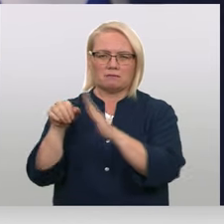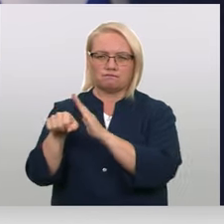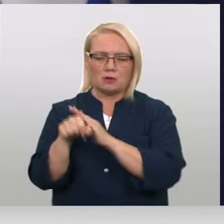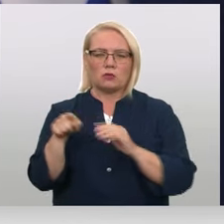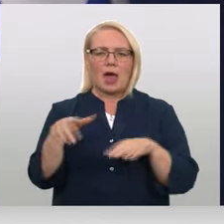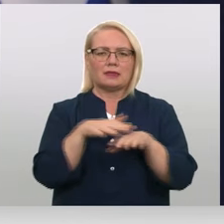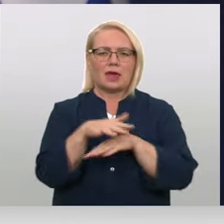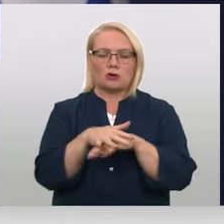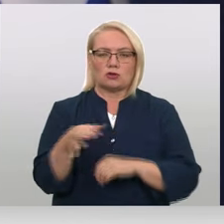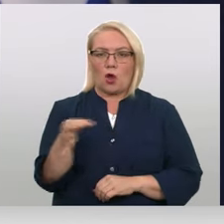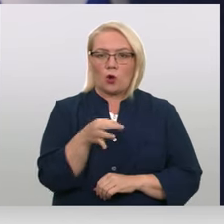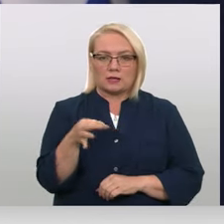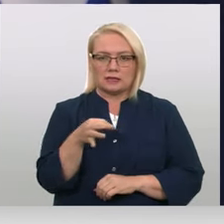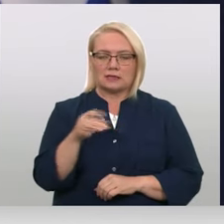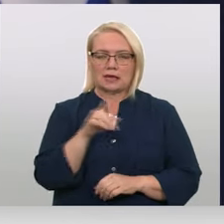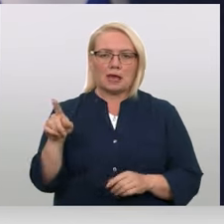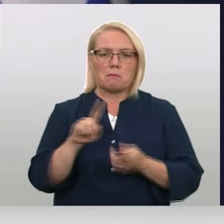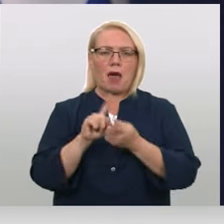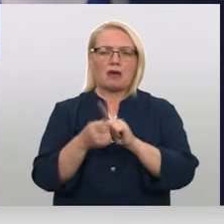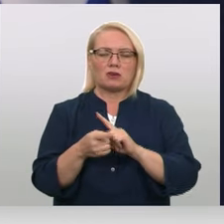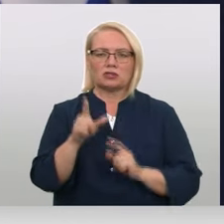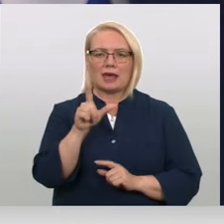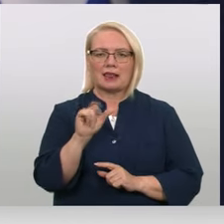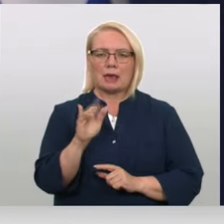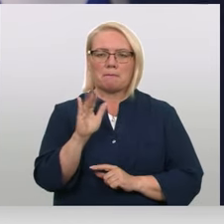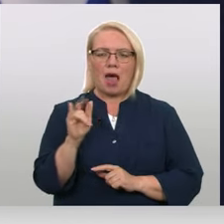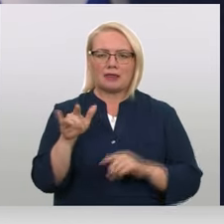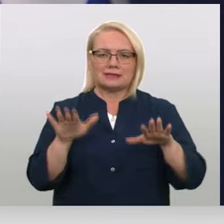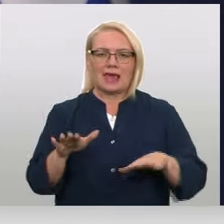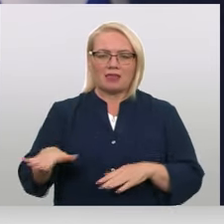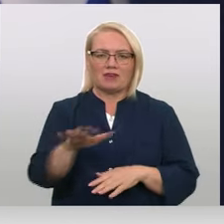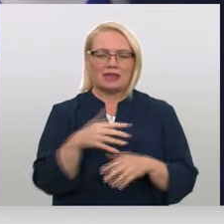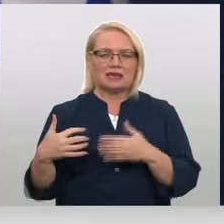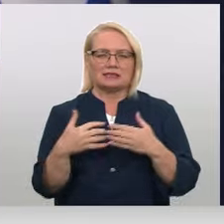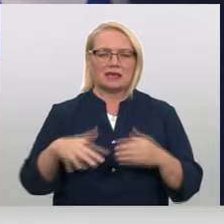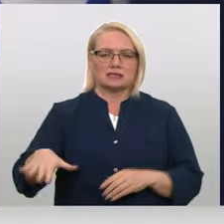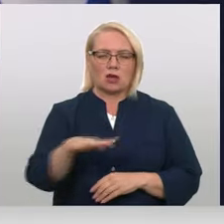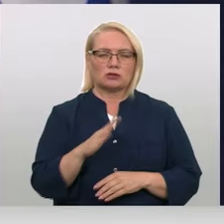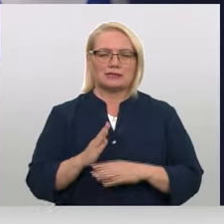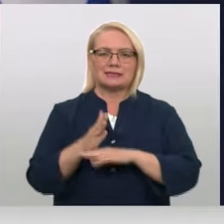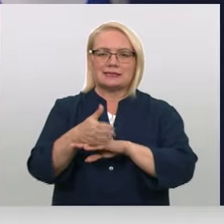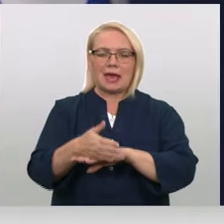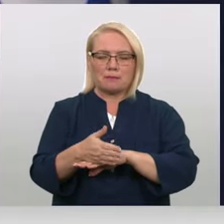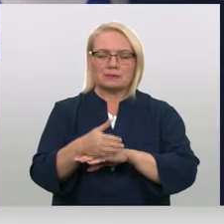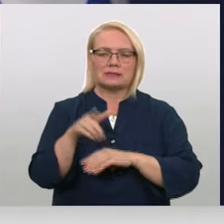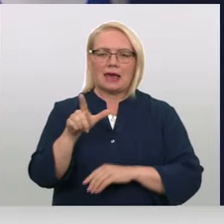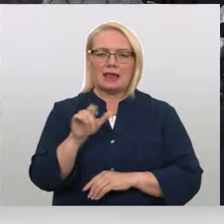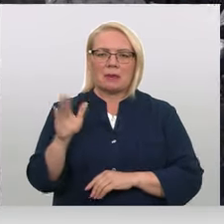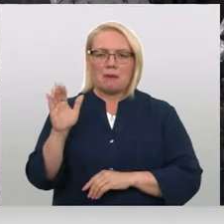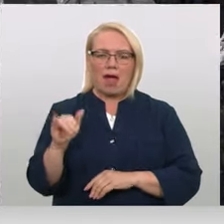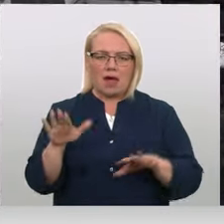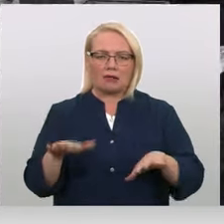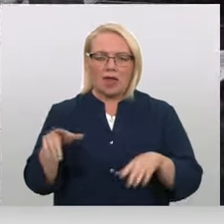organizācija Hezbūlā ir pārvērtusi Libānas dienvidus par kaujas lauku. Šis ir ciems Libānas dienvidos, Hezbūlā glabās